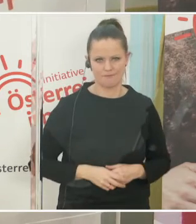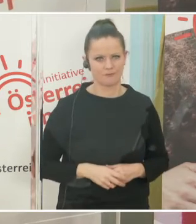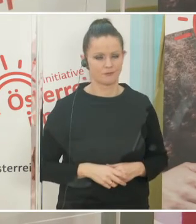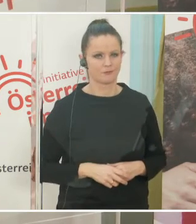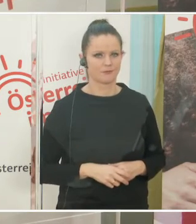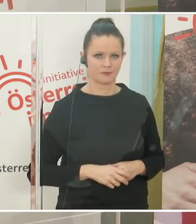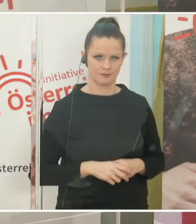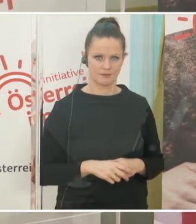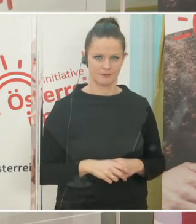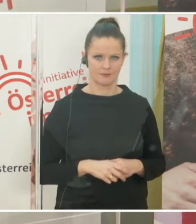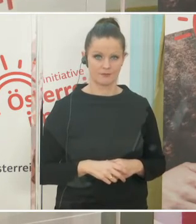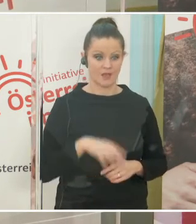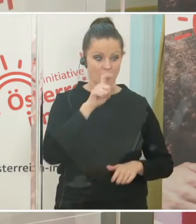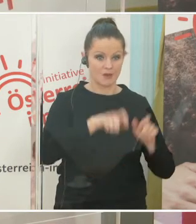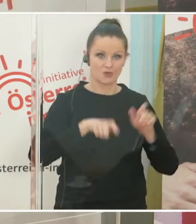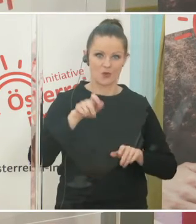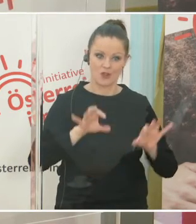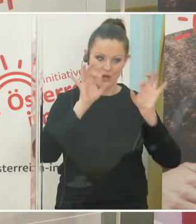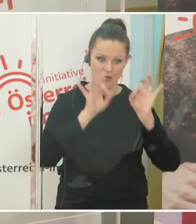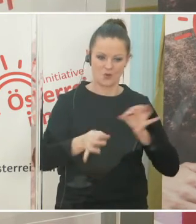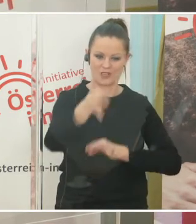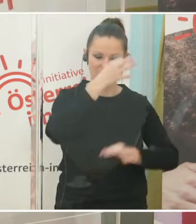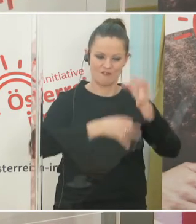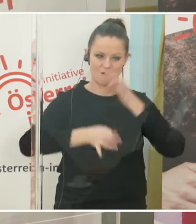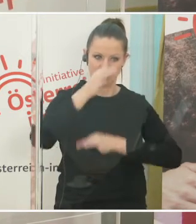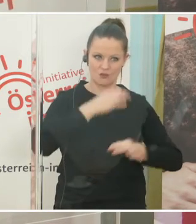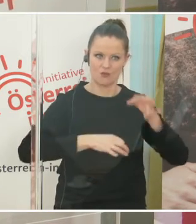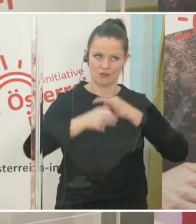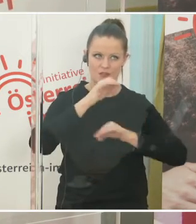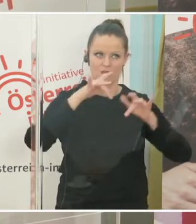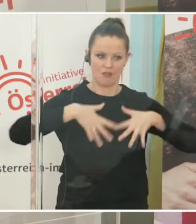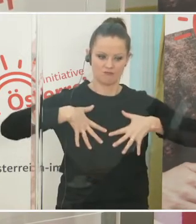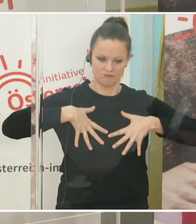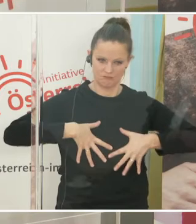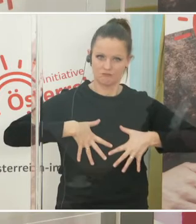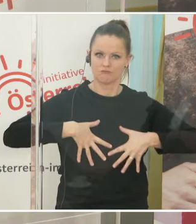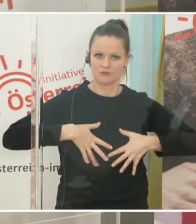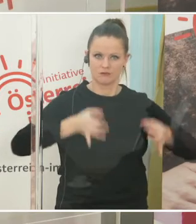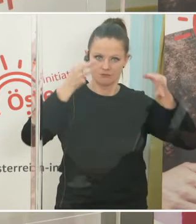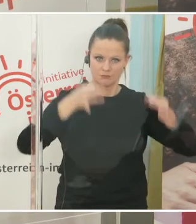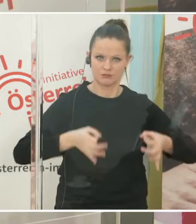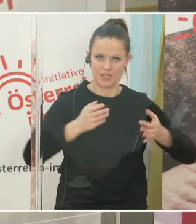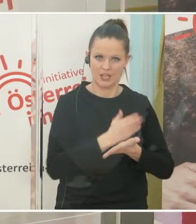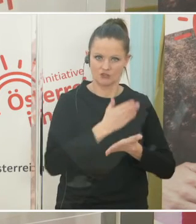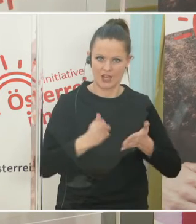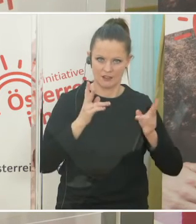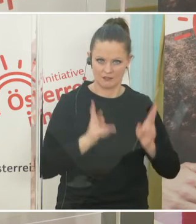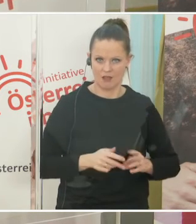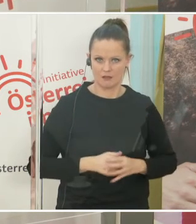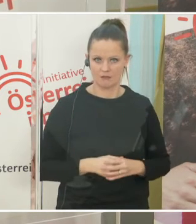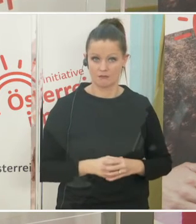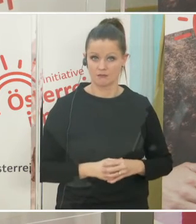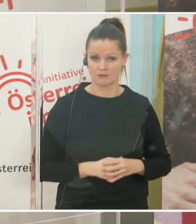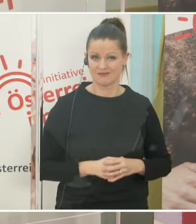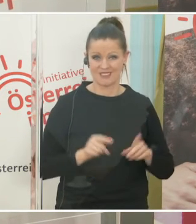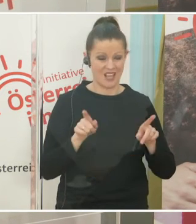Gut informierte Menschen treffen fundierte Entscheidungen. Das ist meine Überzeugung. Das ist aber natürlich auch